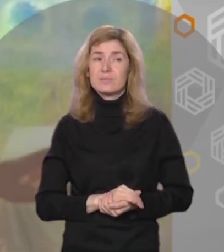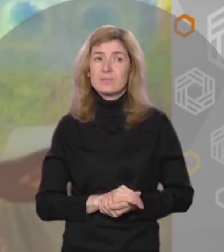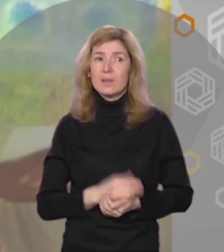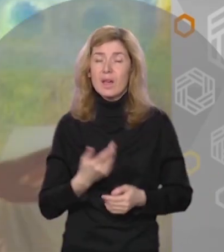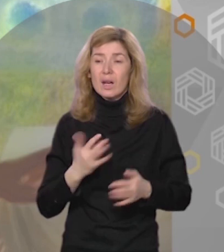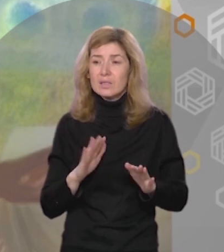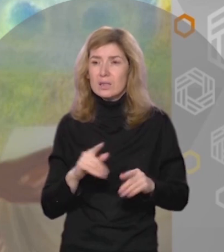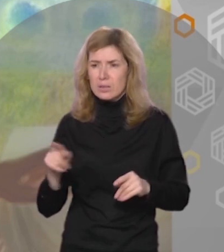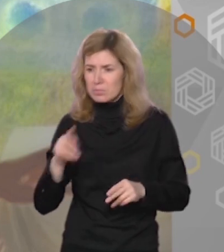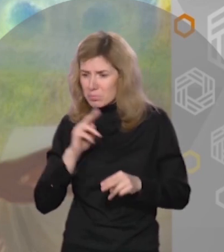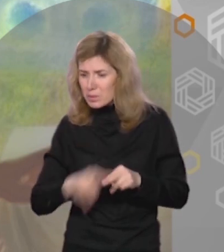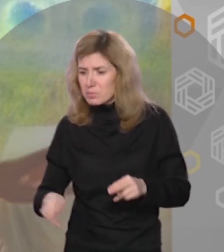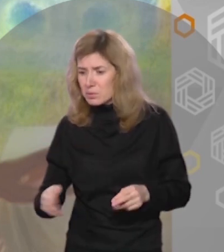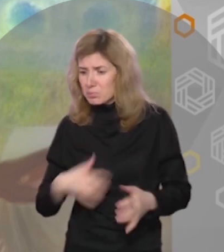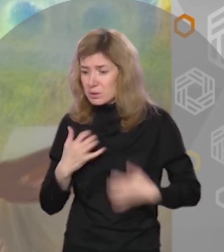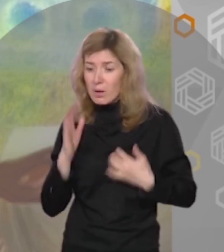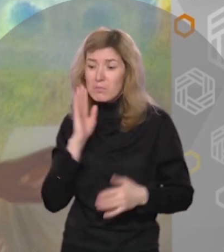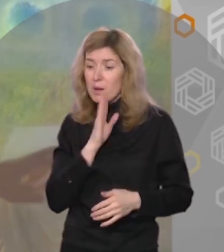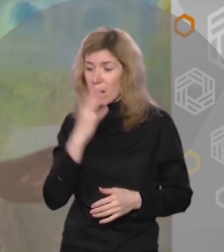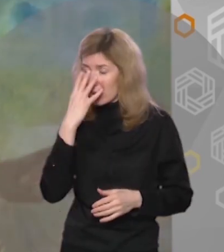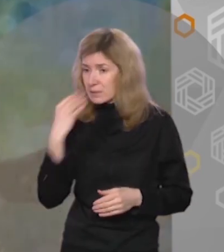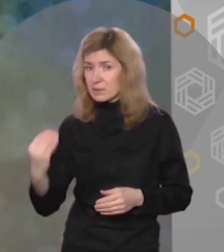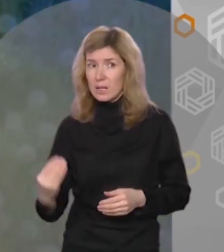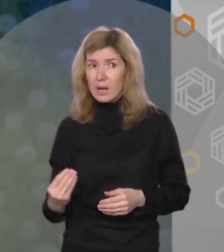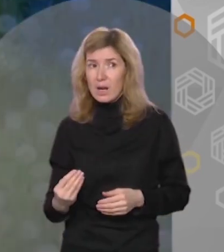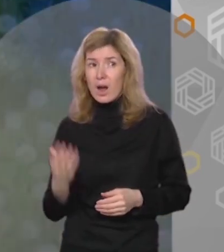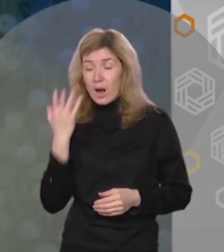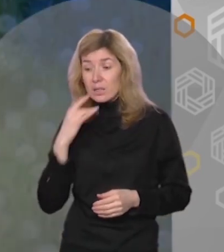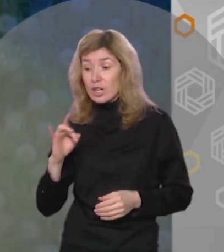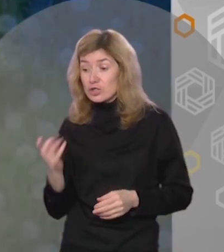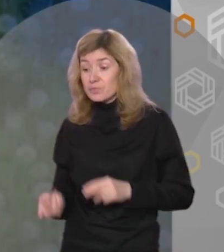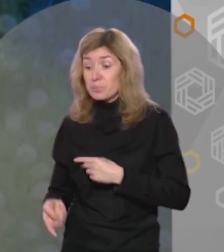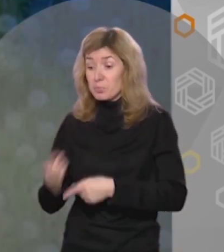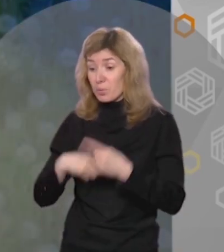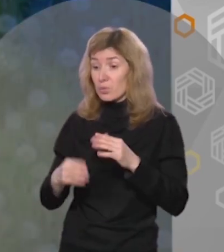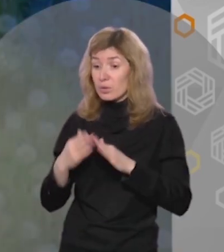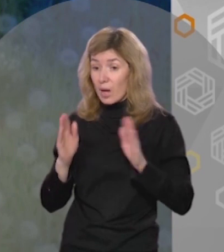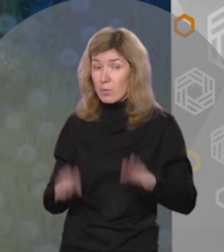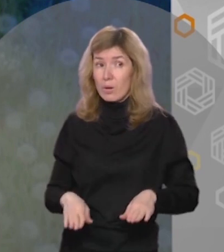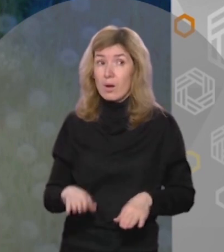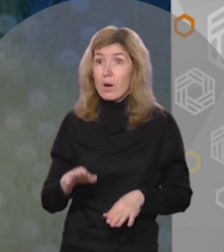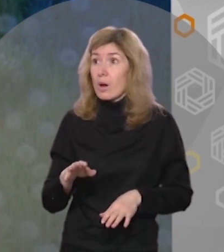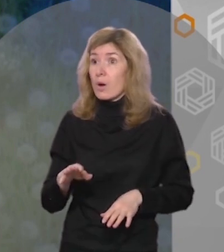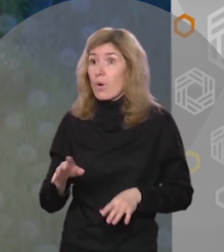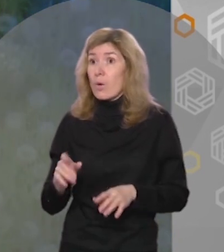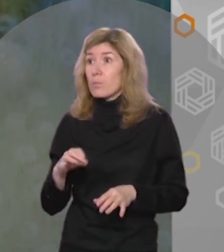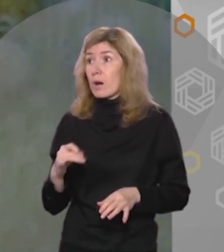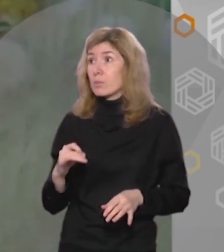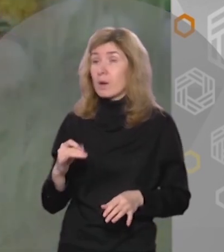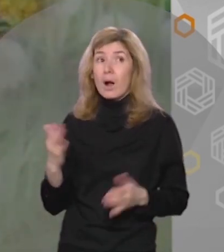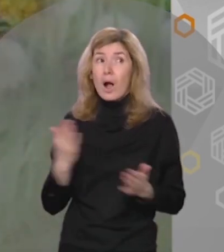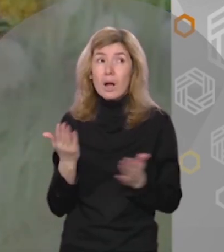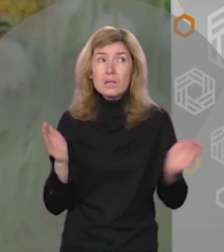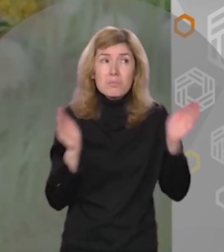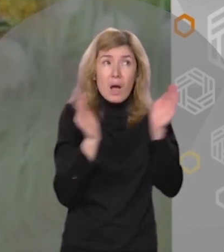Где-то запропастился, спросила его мама лиса, когда рыжик пришел домой Мама, восторженно объявил он